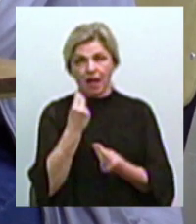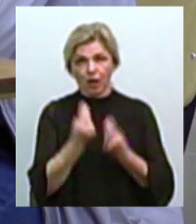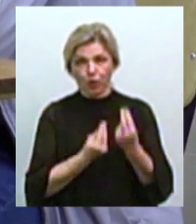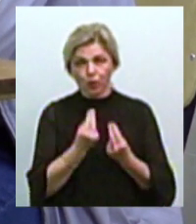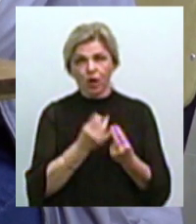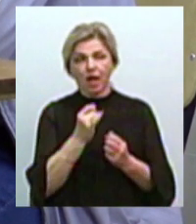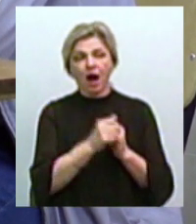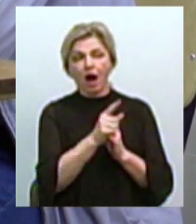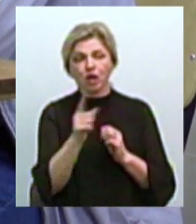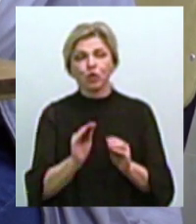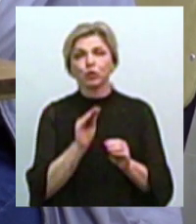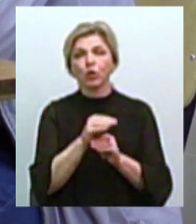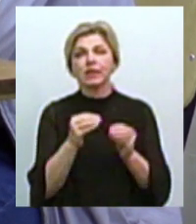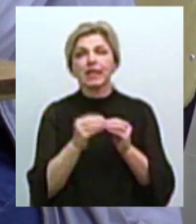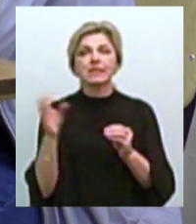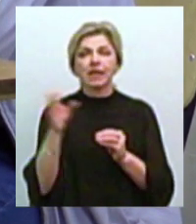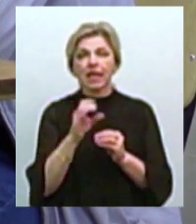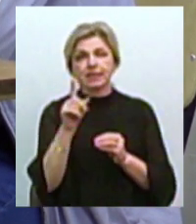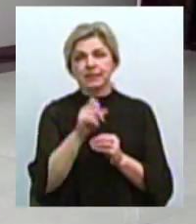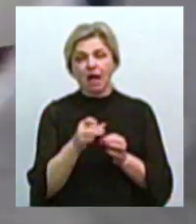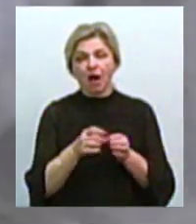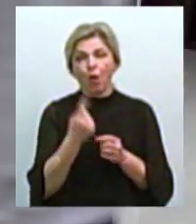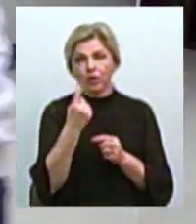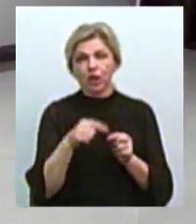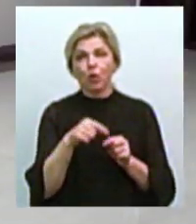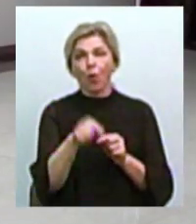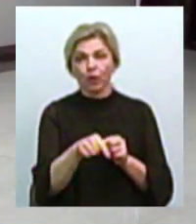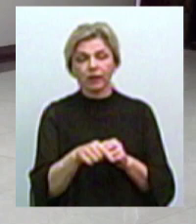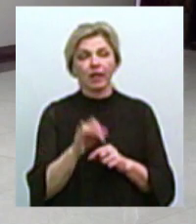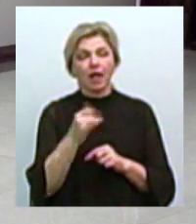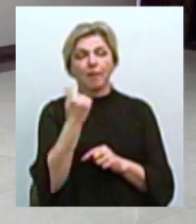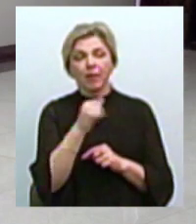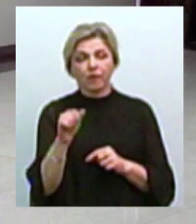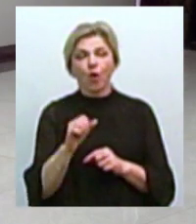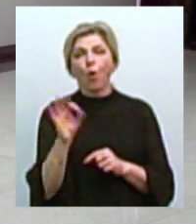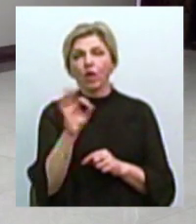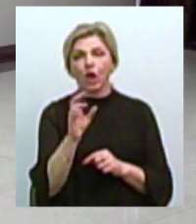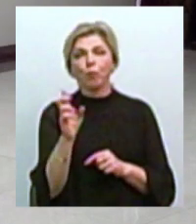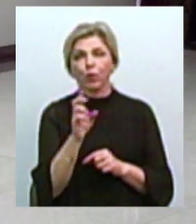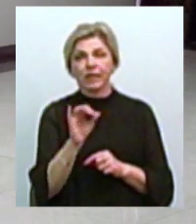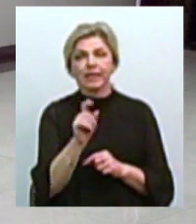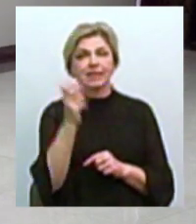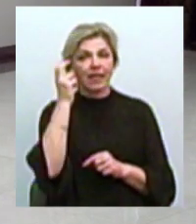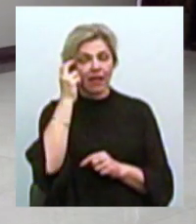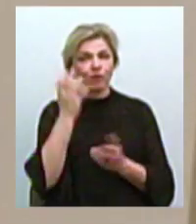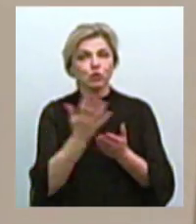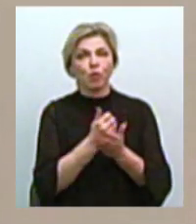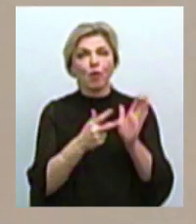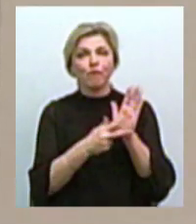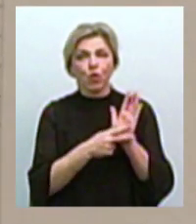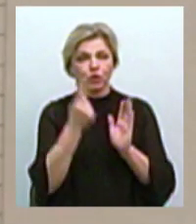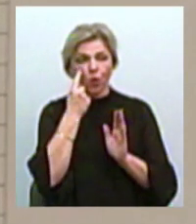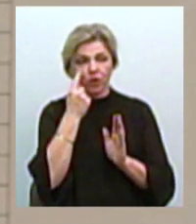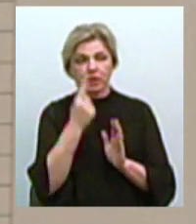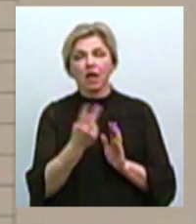з додаванням 10 секунд за кожний зроблений хід. Переможцем турніру став Олег Будніков з Києва, котрий набрав 8 очок. Друге місце з